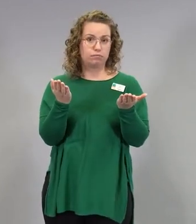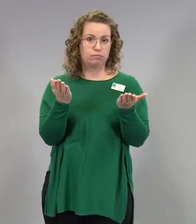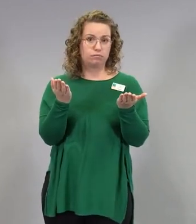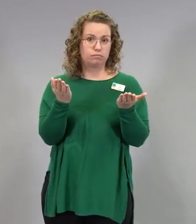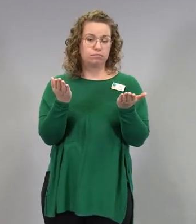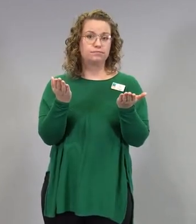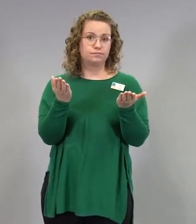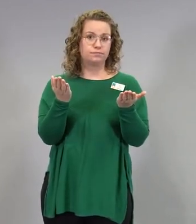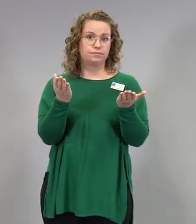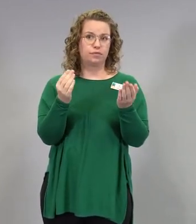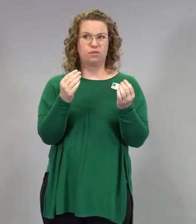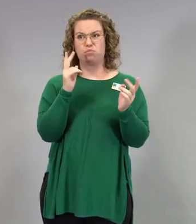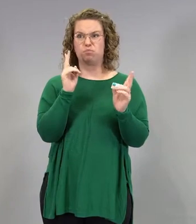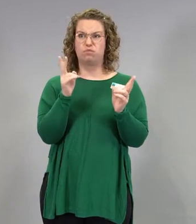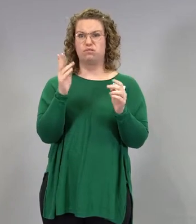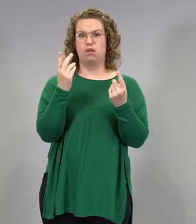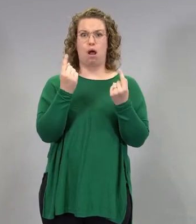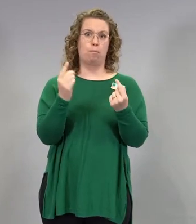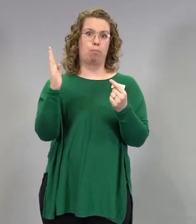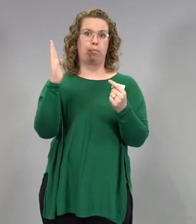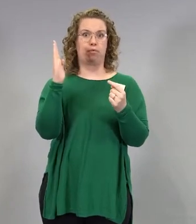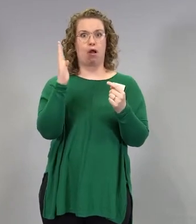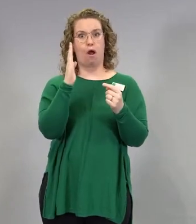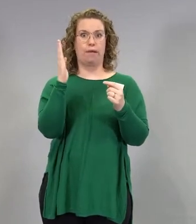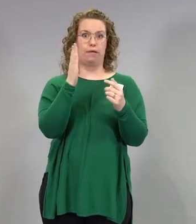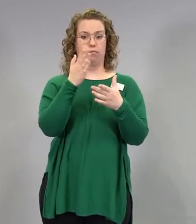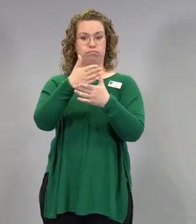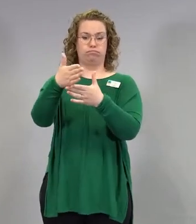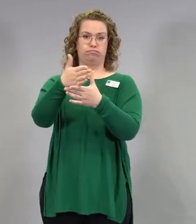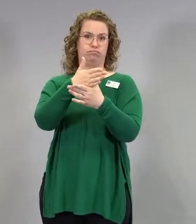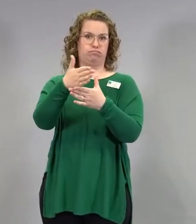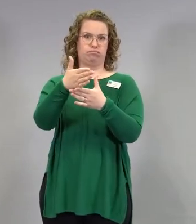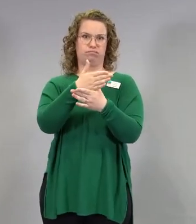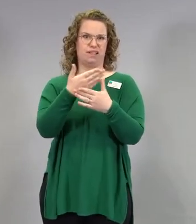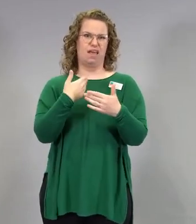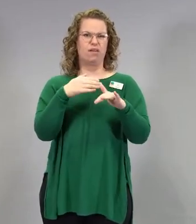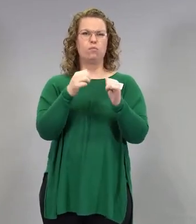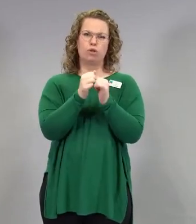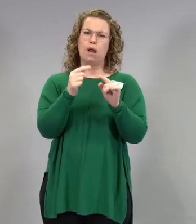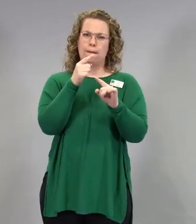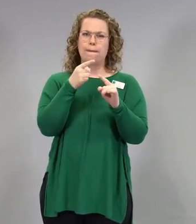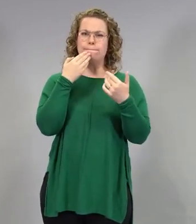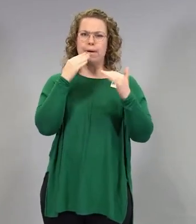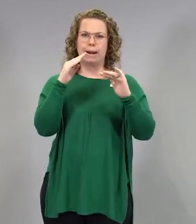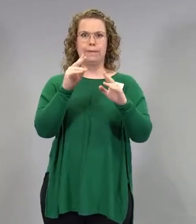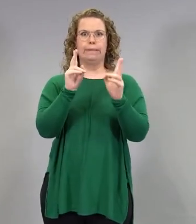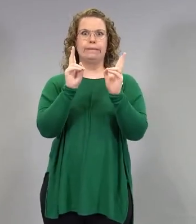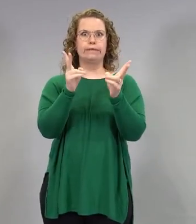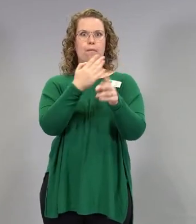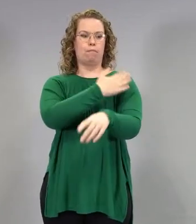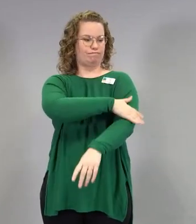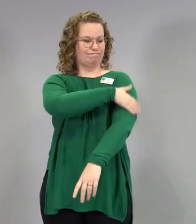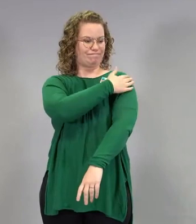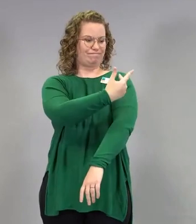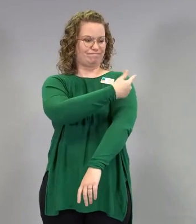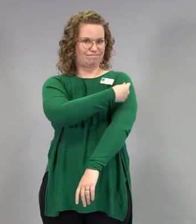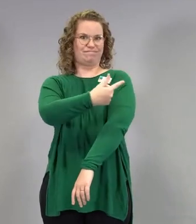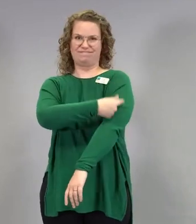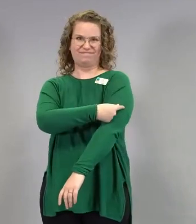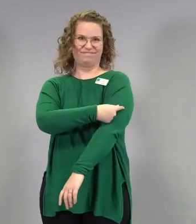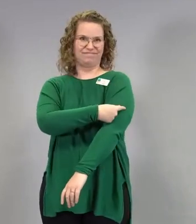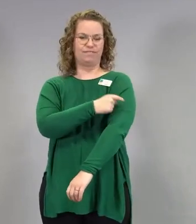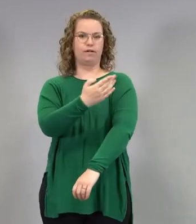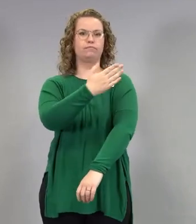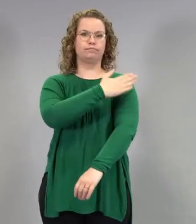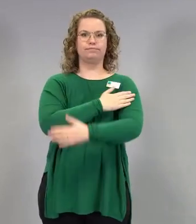hyvänsä. Ei sillä ole tässä suurta merkitystä, mutta ei tietenkään ihan siihen samaan käteen nyt kannata pistää tästä toiseen